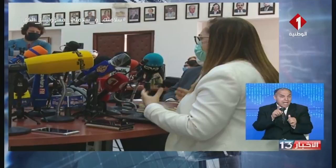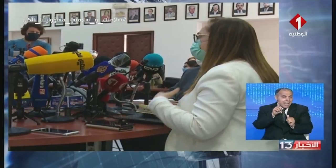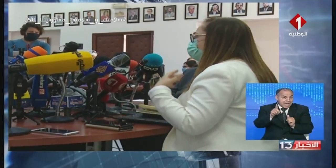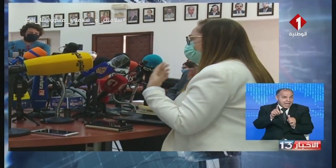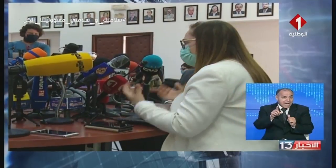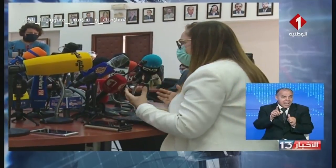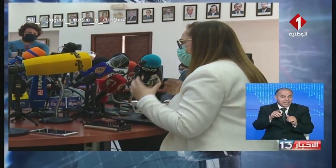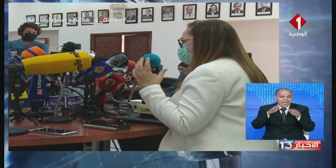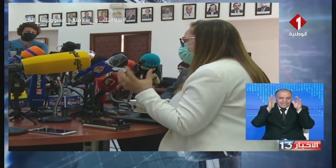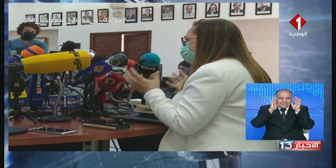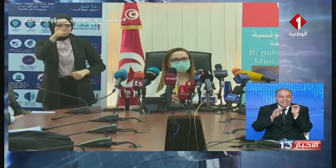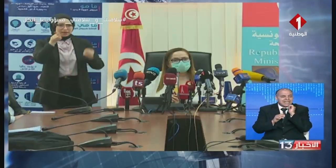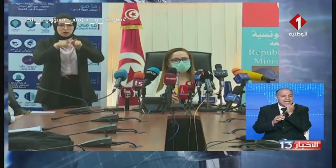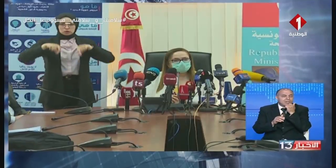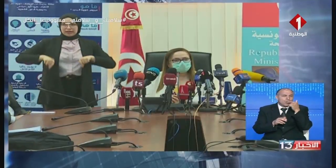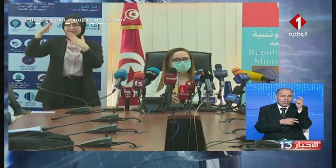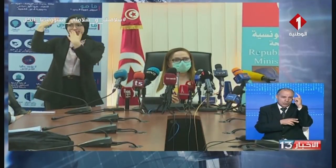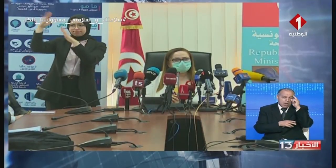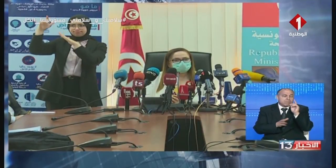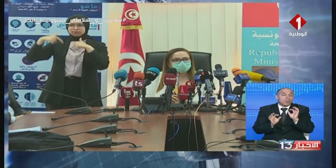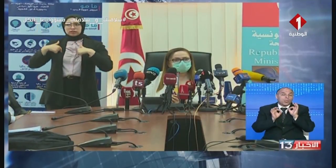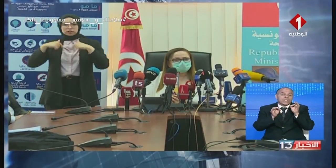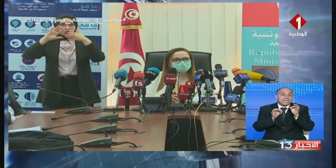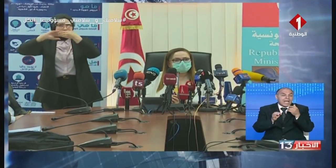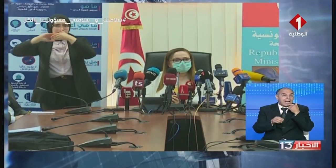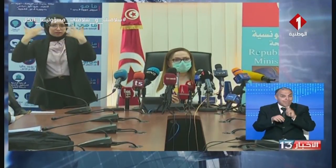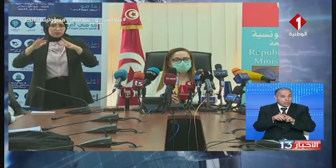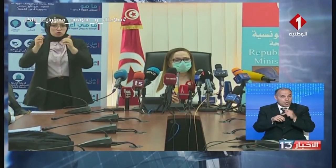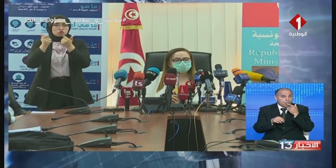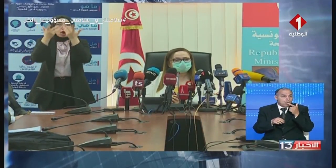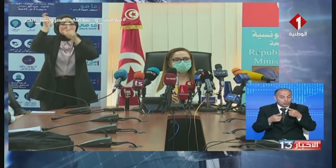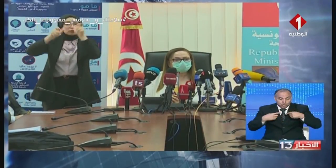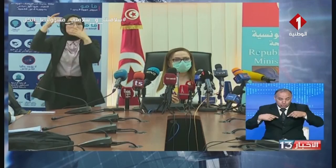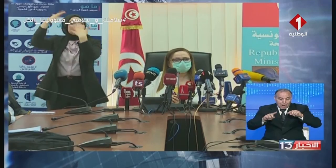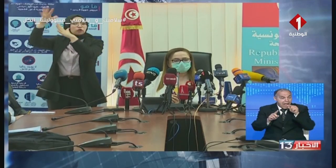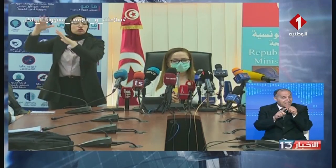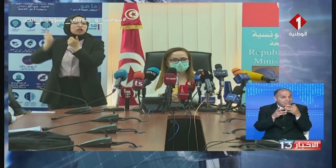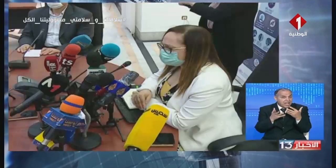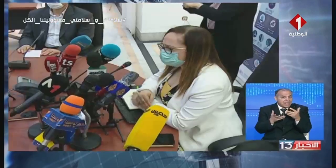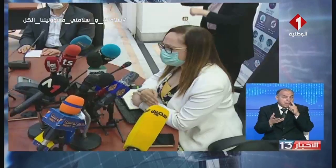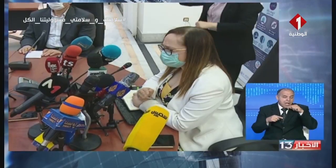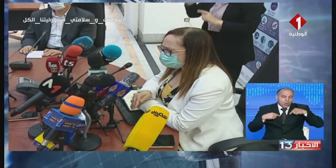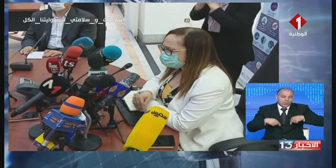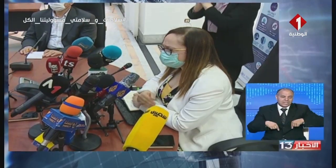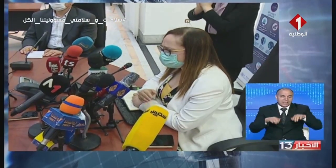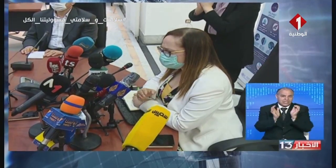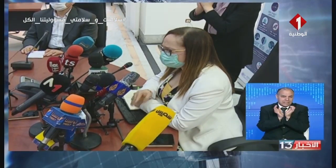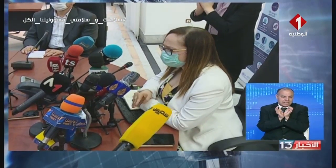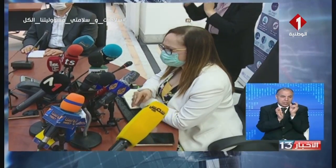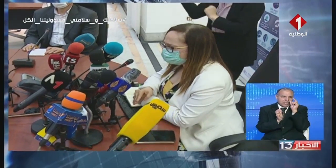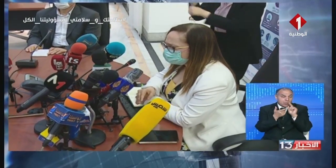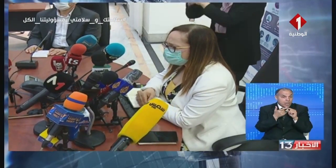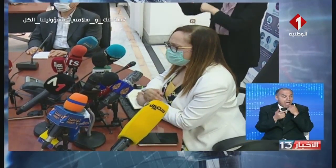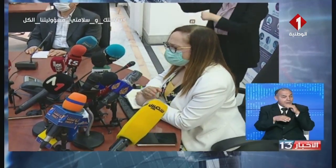إقامة صلاة العيد في المساجد من عدمها قالت بن علي إن اجتماعا في الغراث يعقد مع وزارة شؤون الدينية